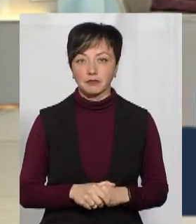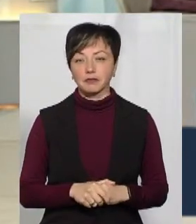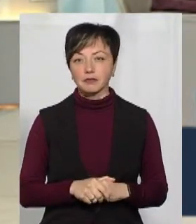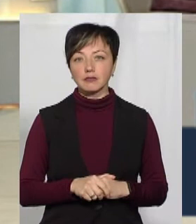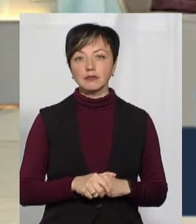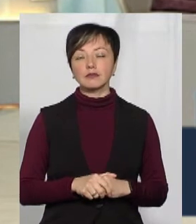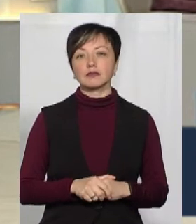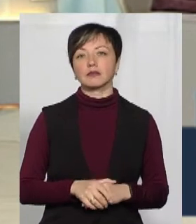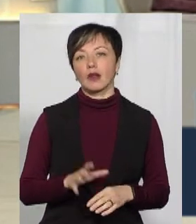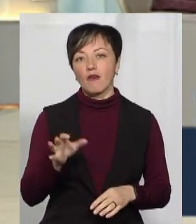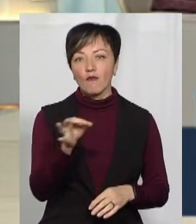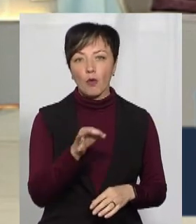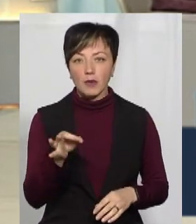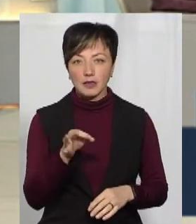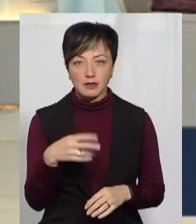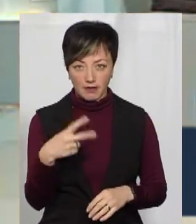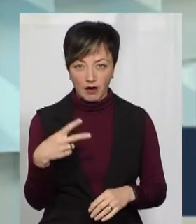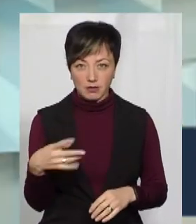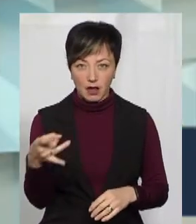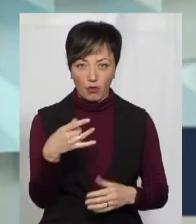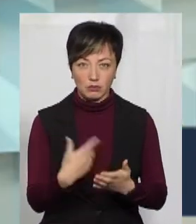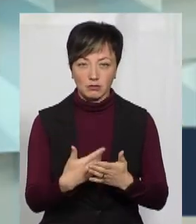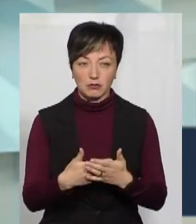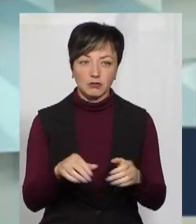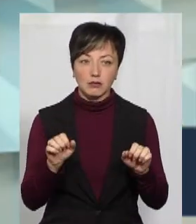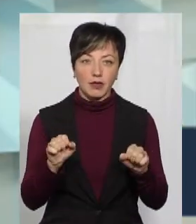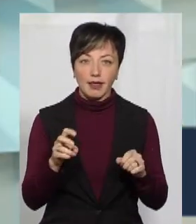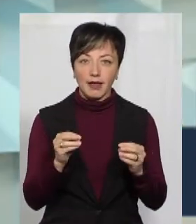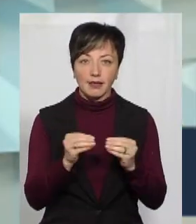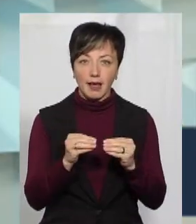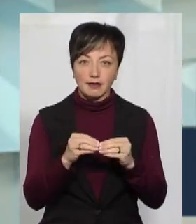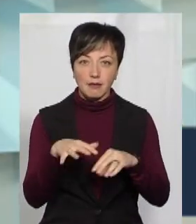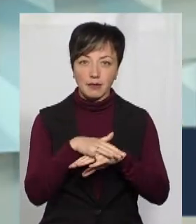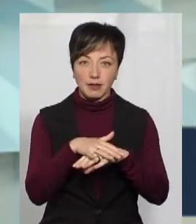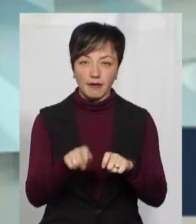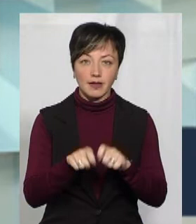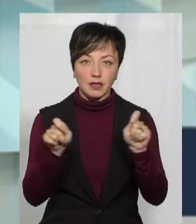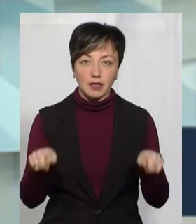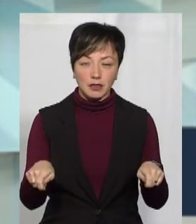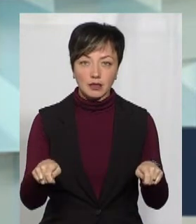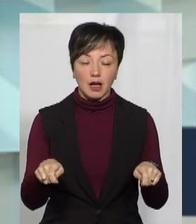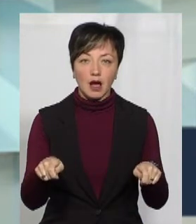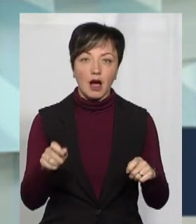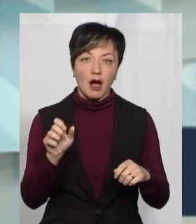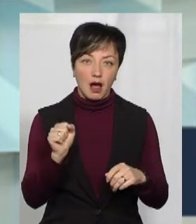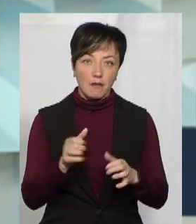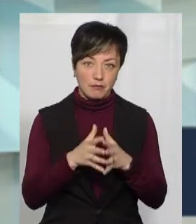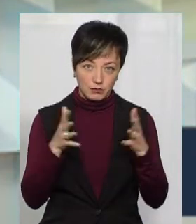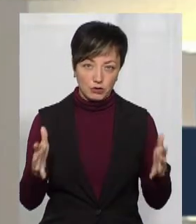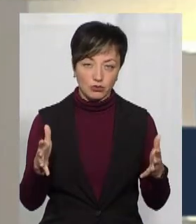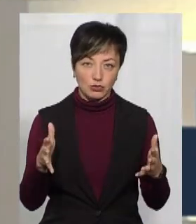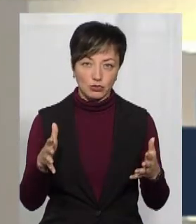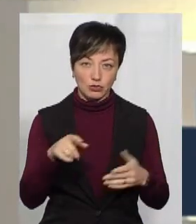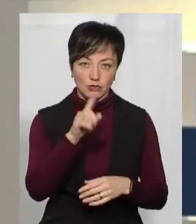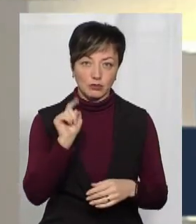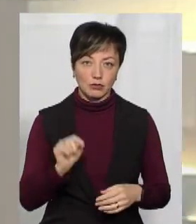В області, поки 20 районів, можу припустити, що не 10, як ми почули, як нам сказали, що запрацювало